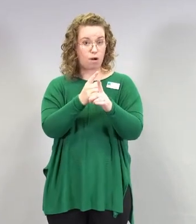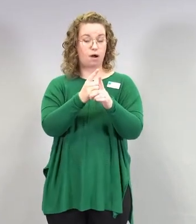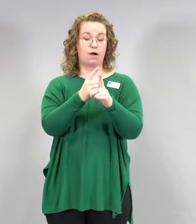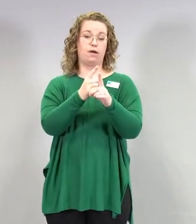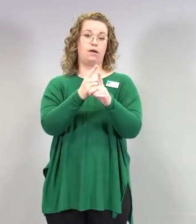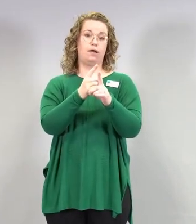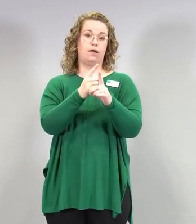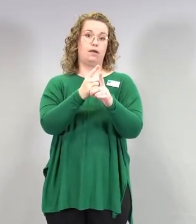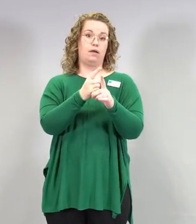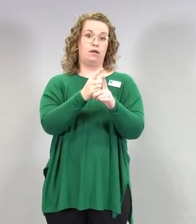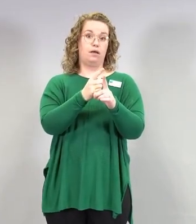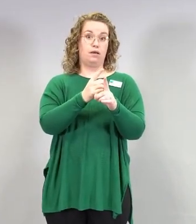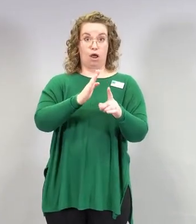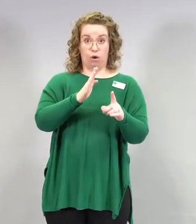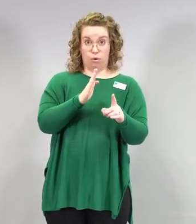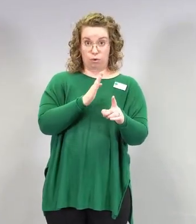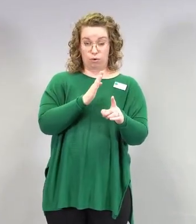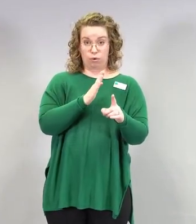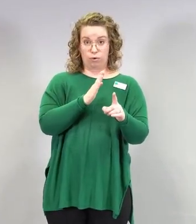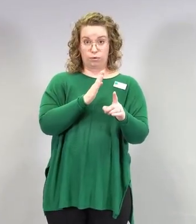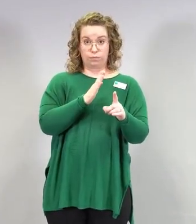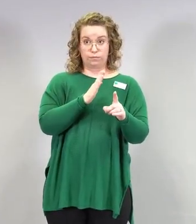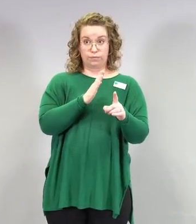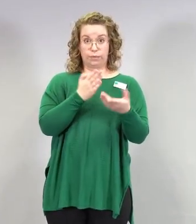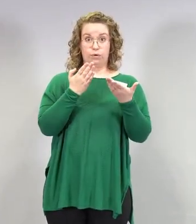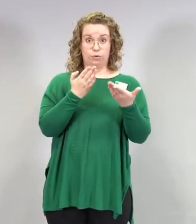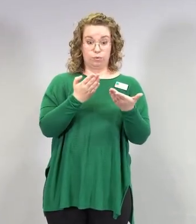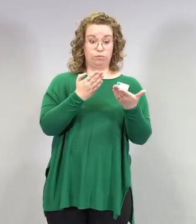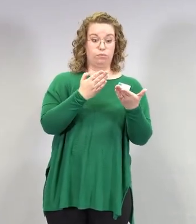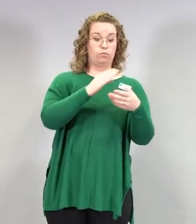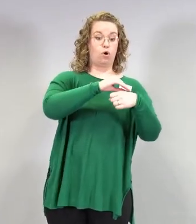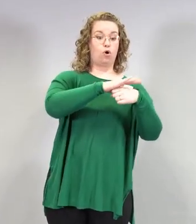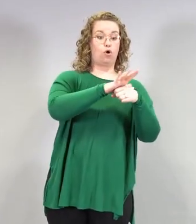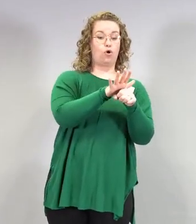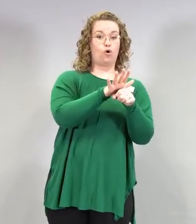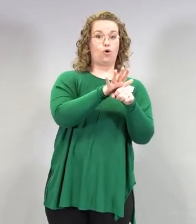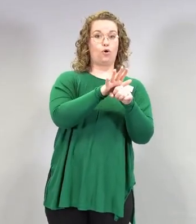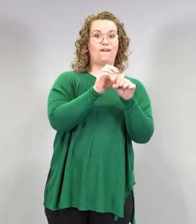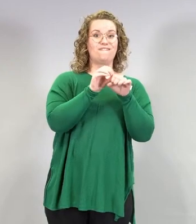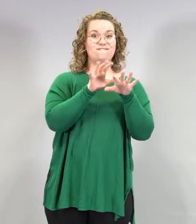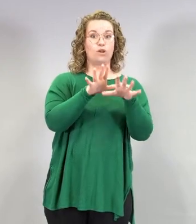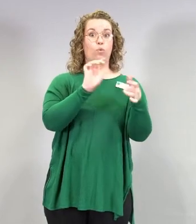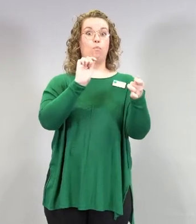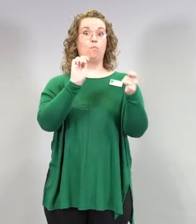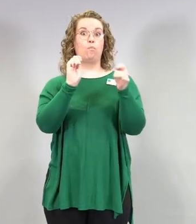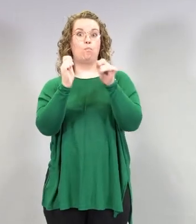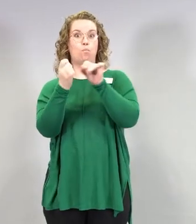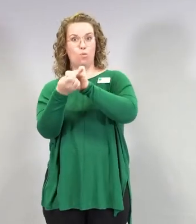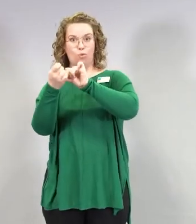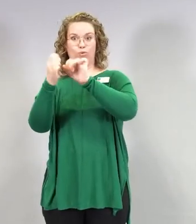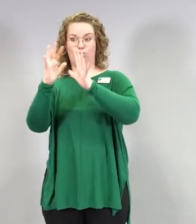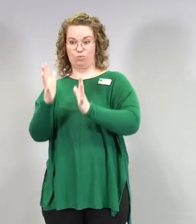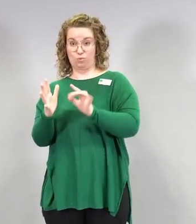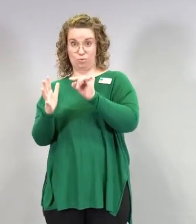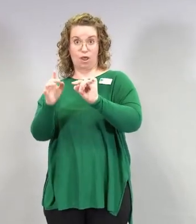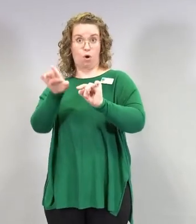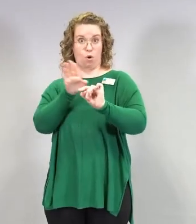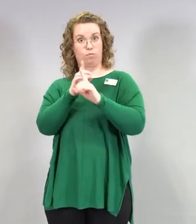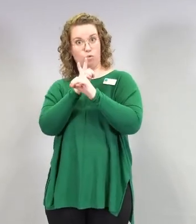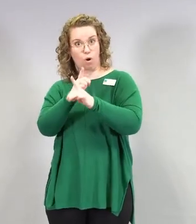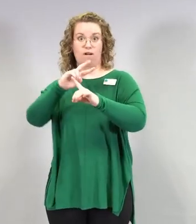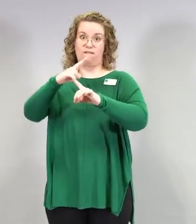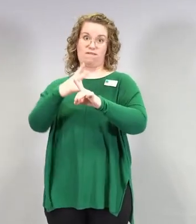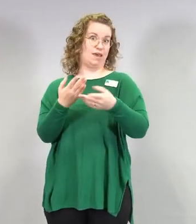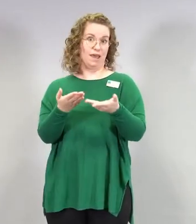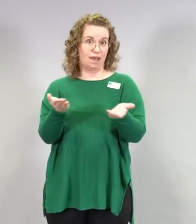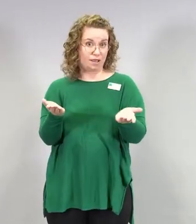siihen aikaan, että siellä on juuri nämä tällä hetkellä vallitsevat virukset myöskin havaittu. Ja millä tavalla on tutkittu, onko siinä